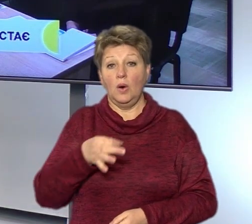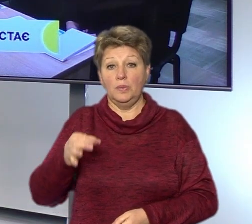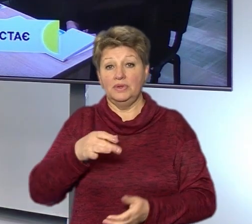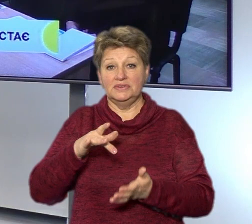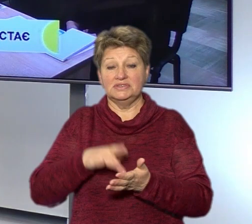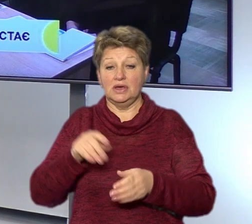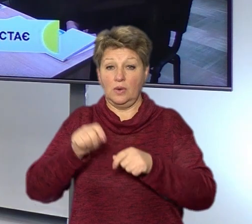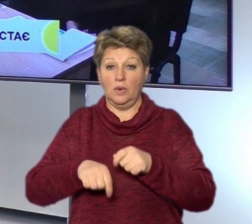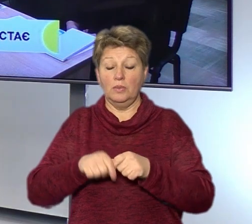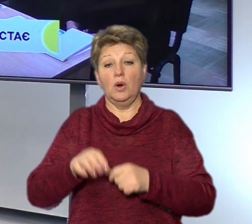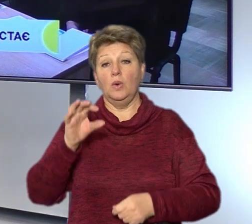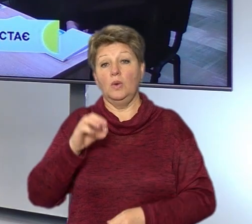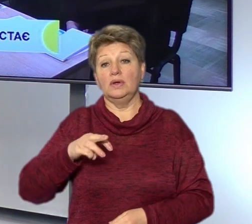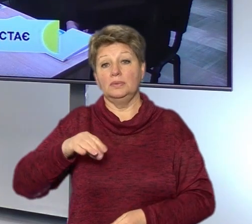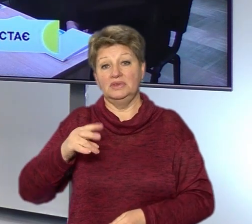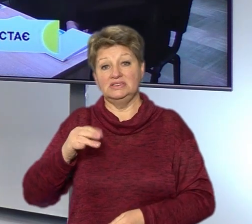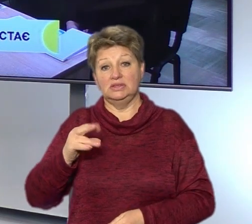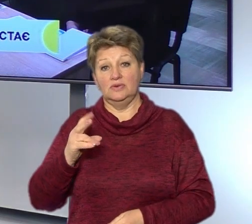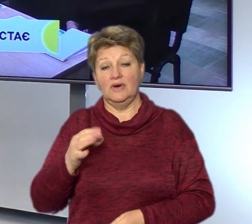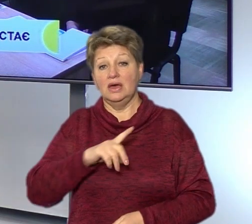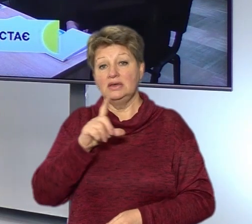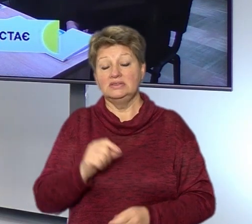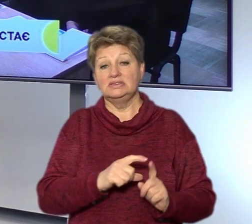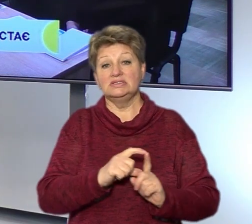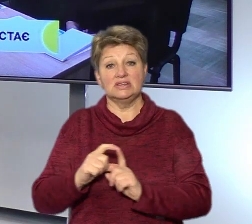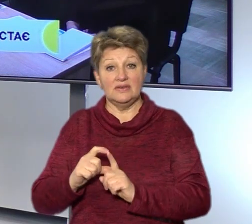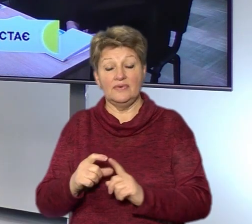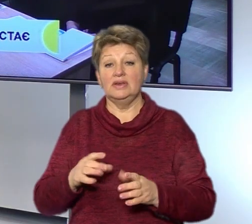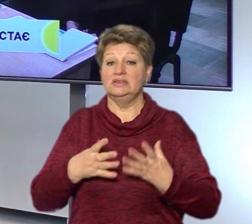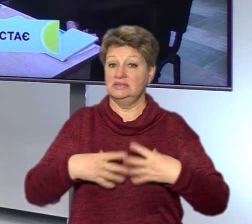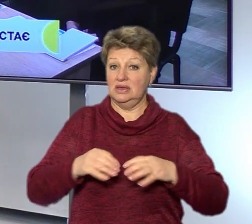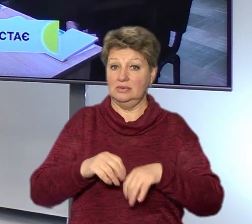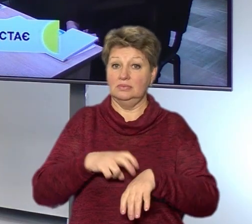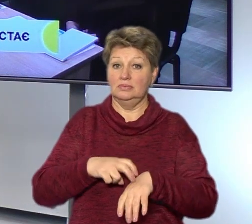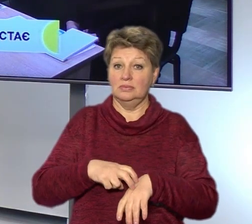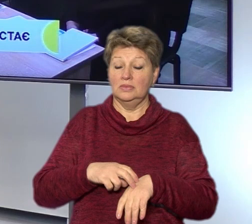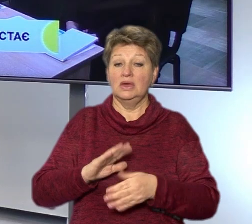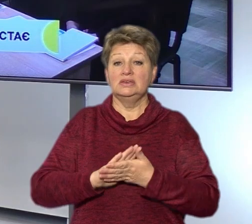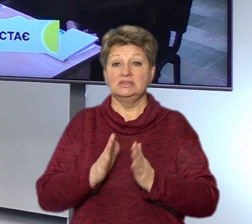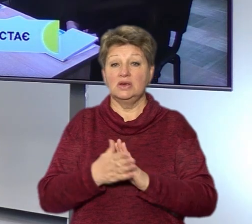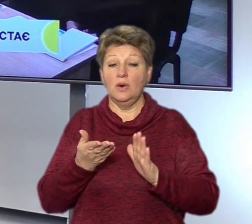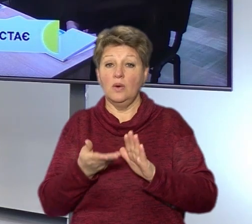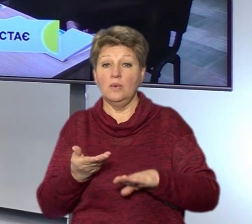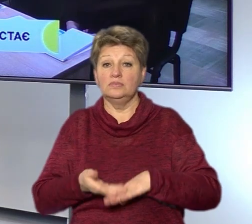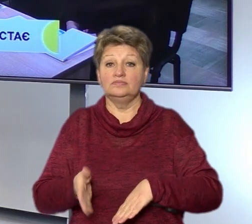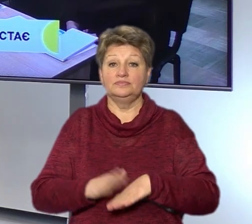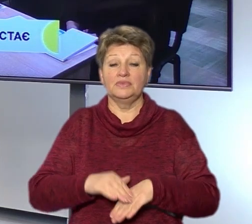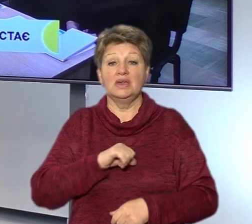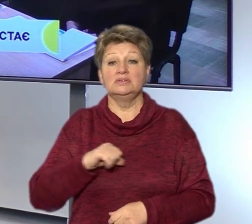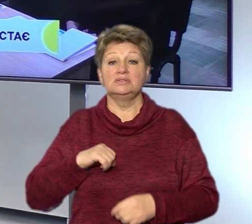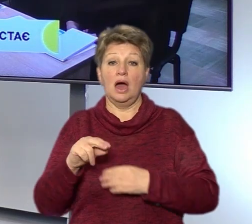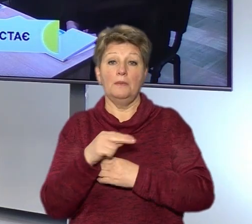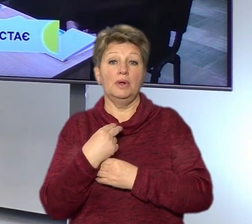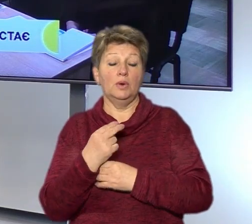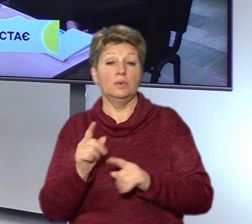хвороб Ольга Мізінова. Зі слів сімейної лікарки Людмили Мамаєвої, ситуацію ускладнює ще й самолікування. Чому?